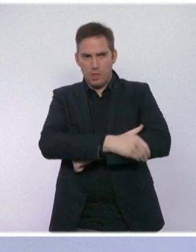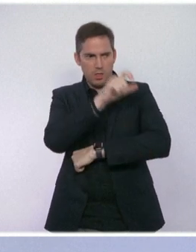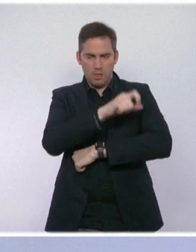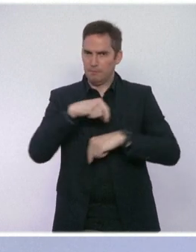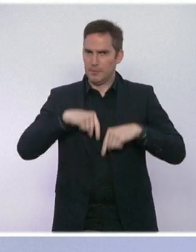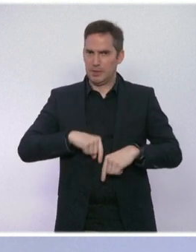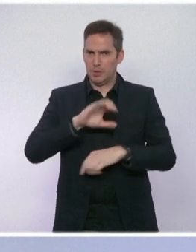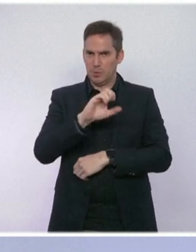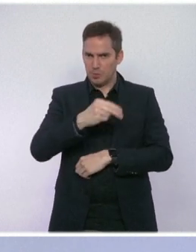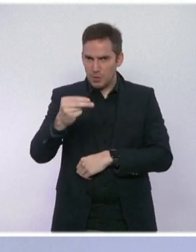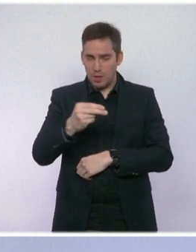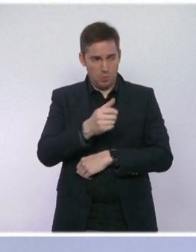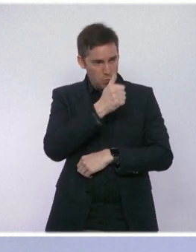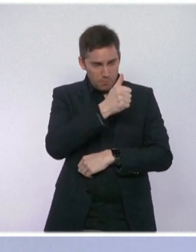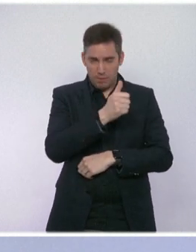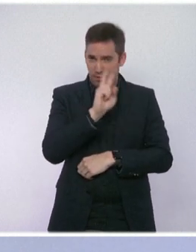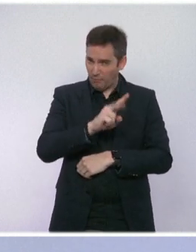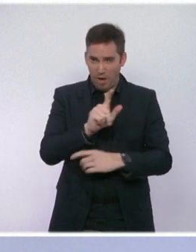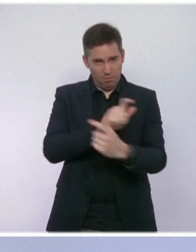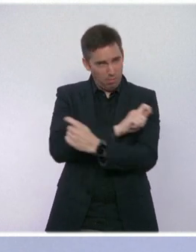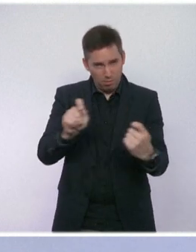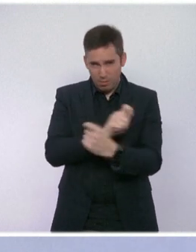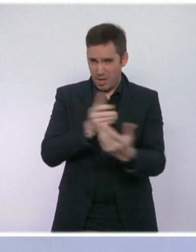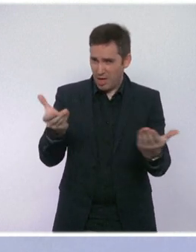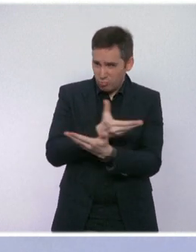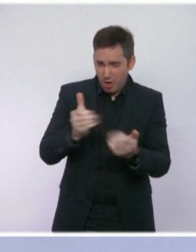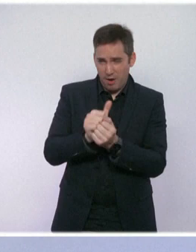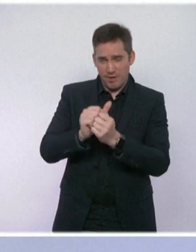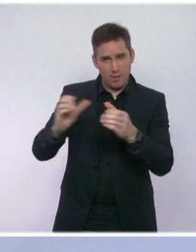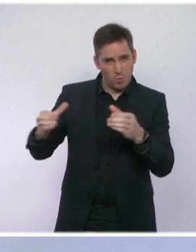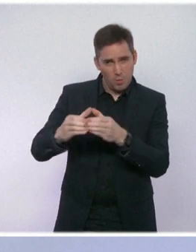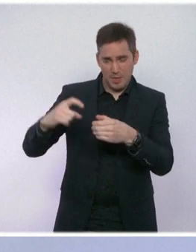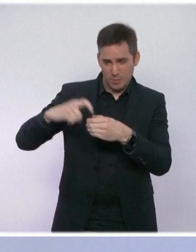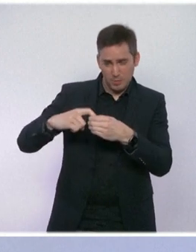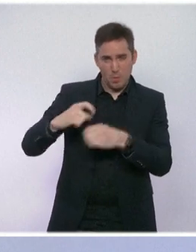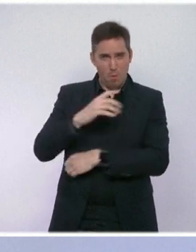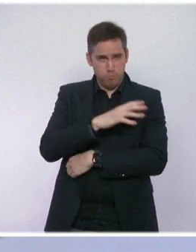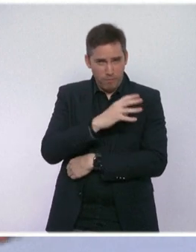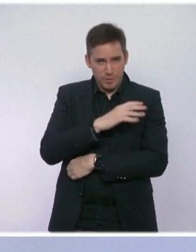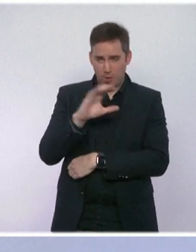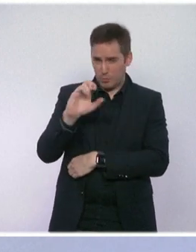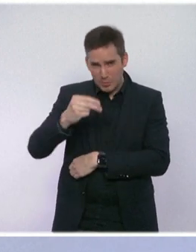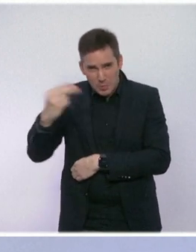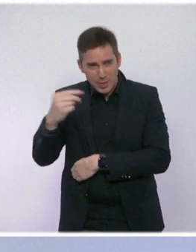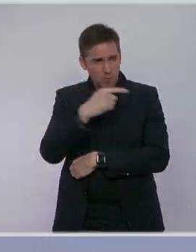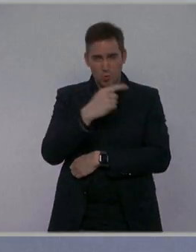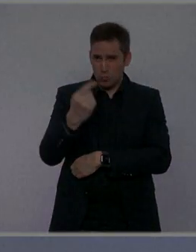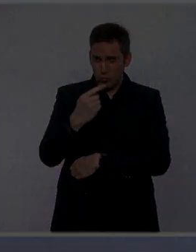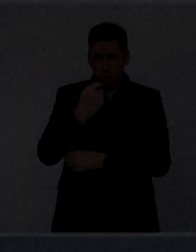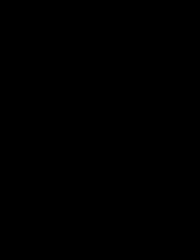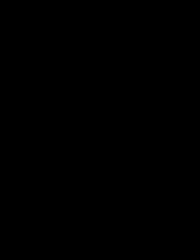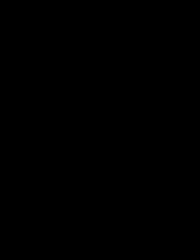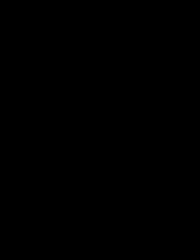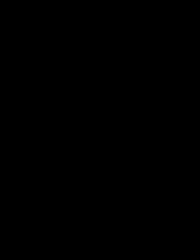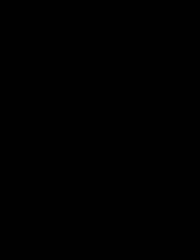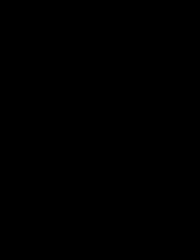qu'il échange avec les enseignants en permanence, que c'est un dialogue qui n'a jamais cessé, que sa porte est toujours ouverte pour continuer à discuter et à avancer